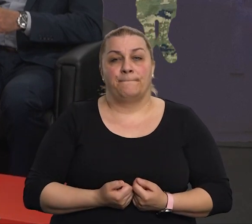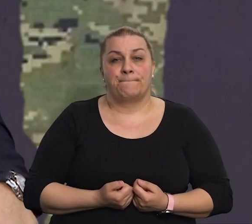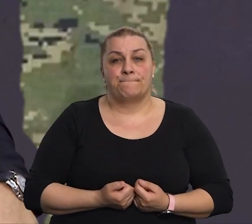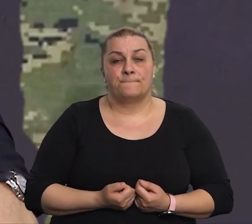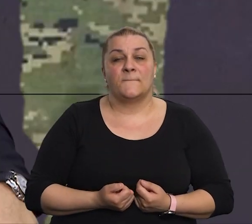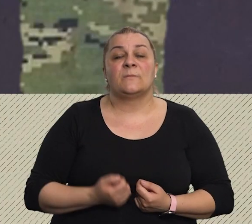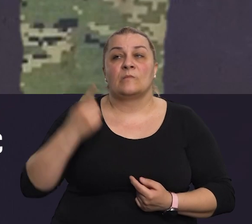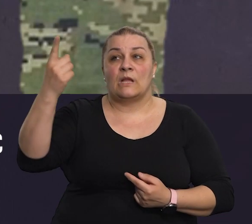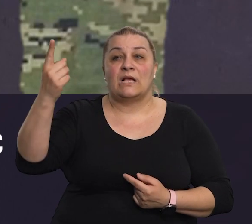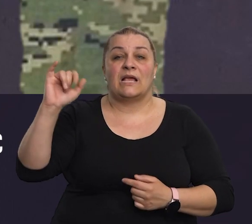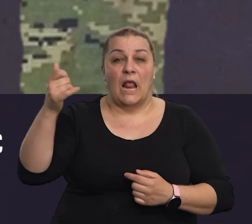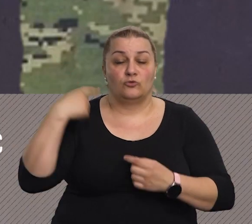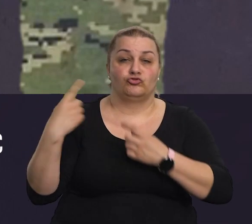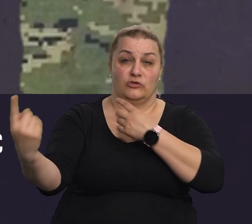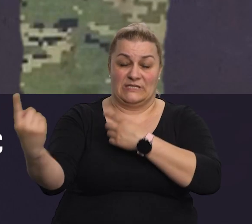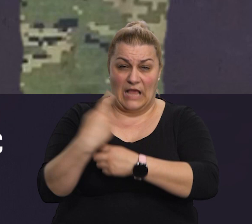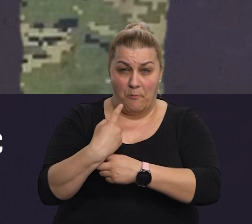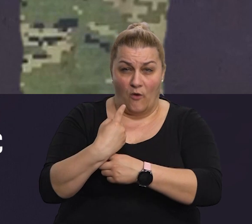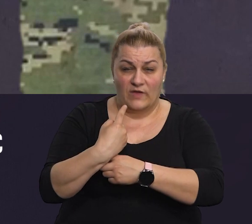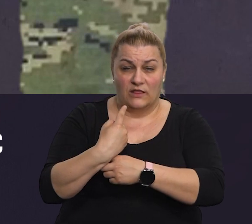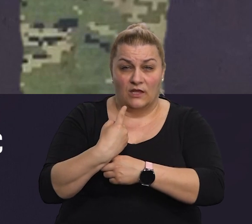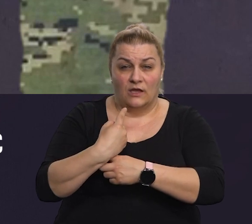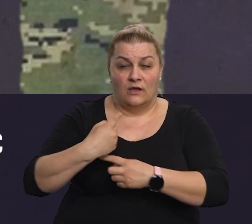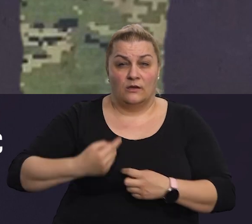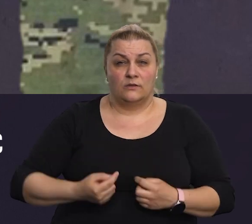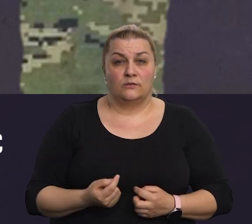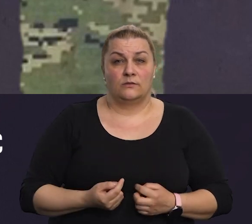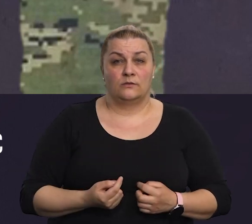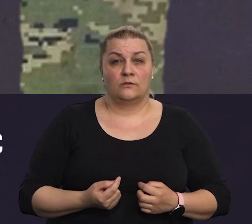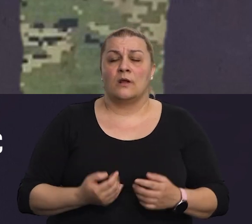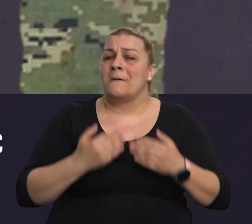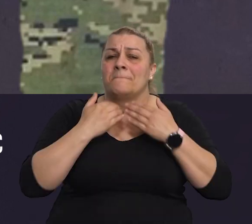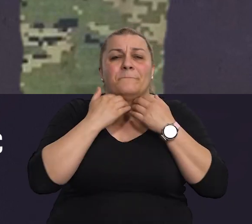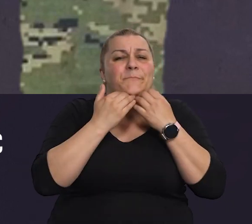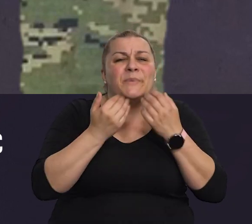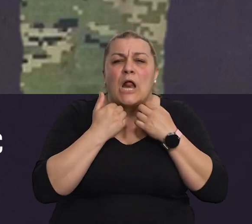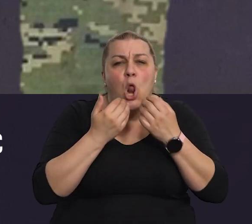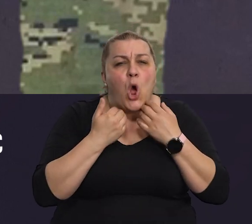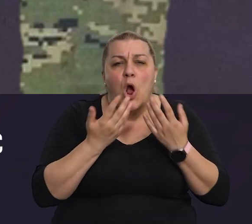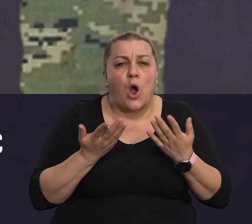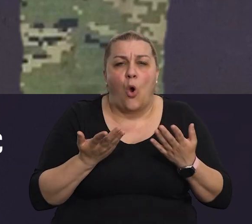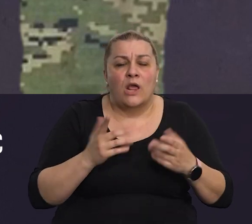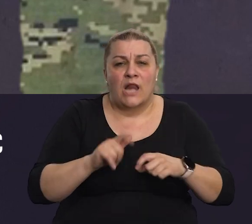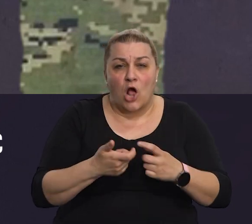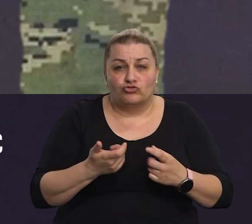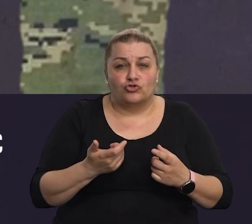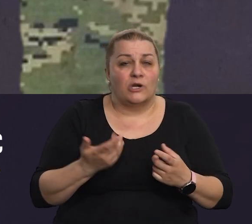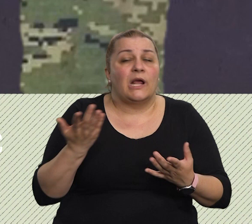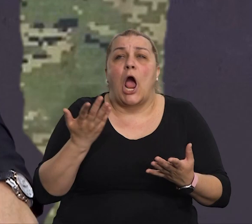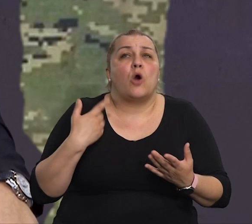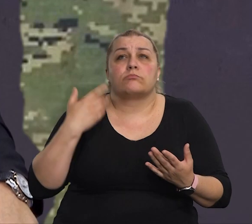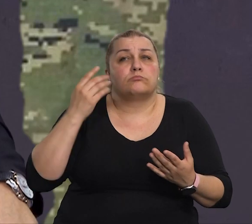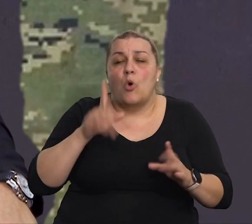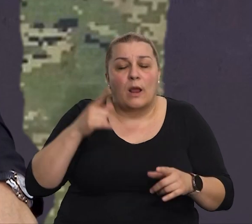dobio sam zapojen tada, da, na bilo koji način, kako god zna i umijen, da moram izući